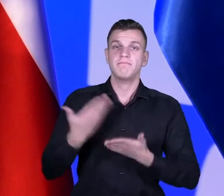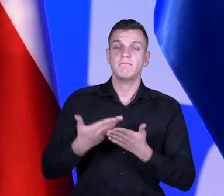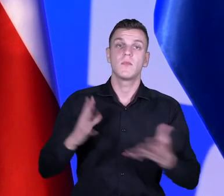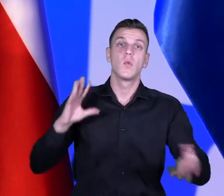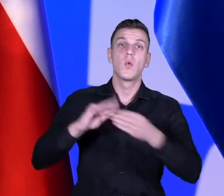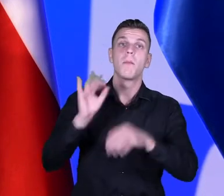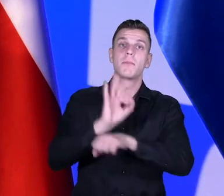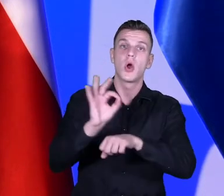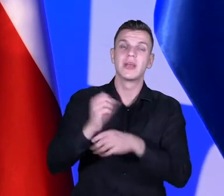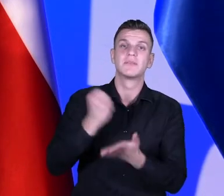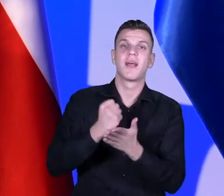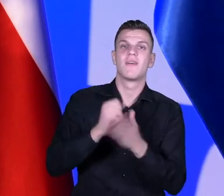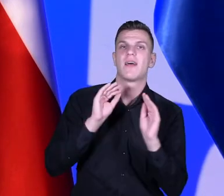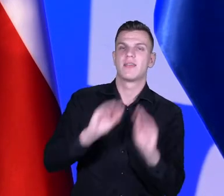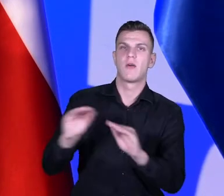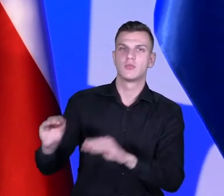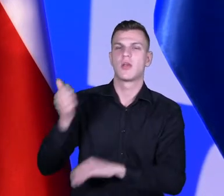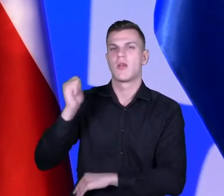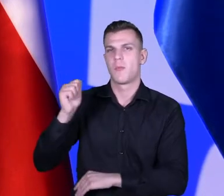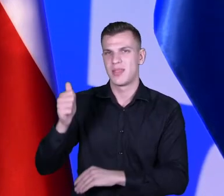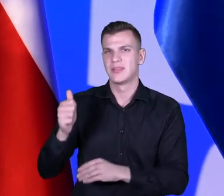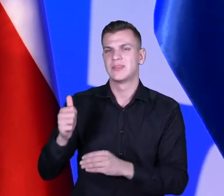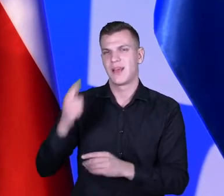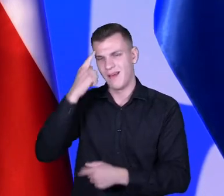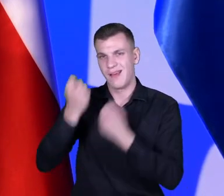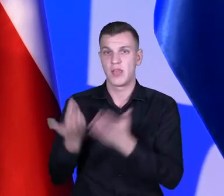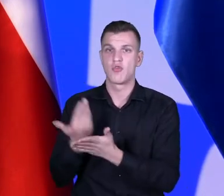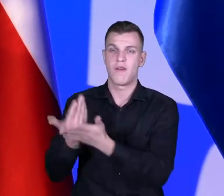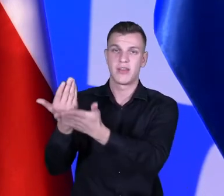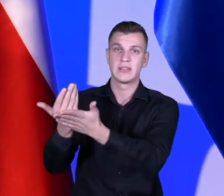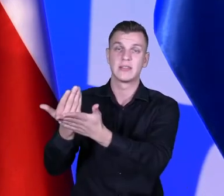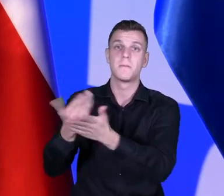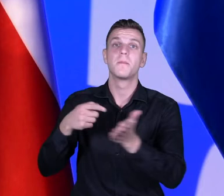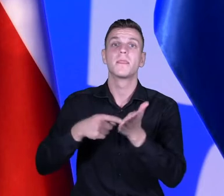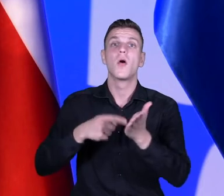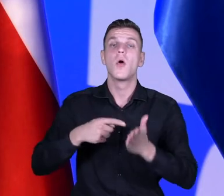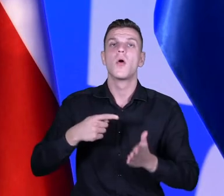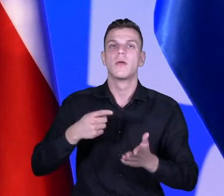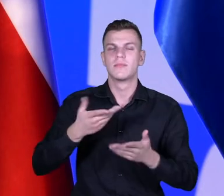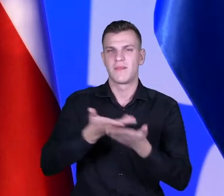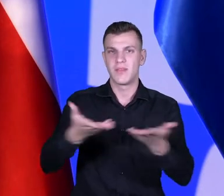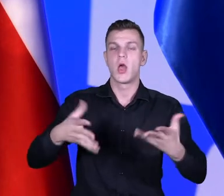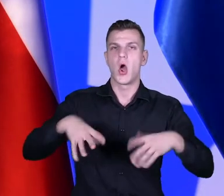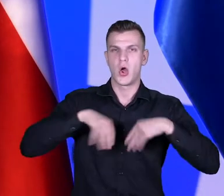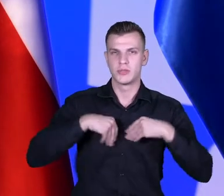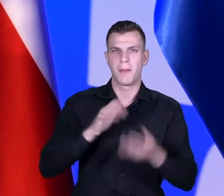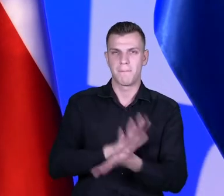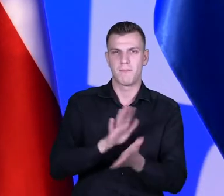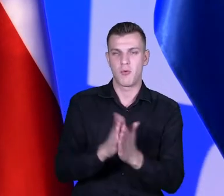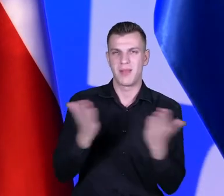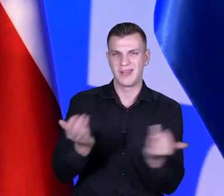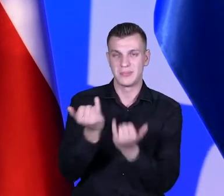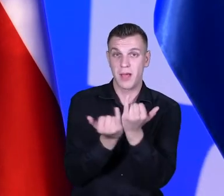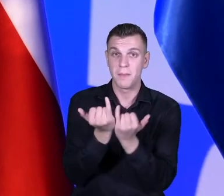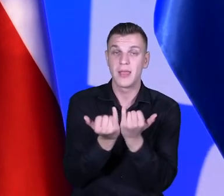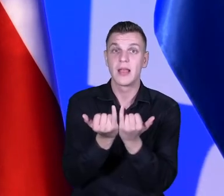zakresie dydaktyki kompetencji proinnowacyjnych. Będę mówił m.in. o tej publikacji, którą Państwo w realu otrzymaliście tutaj w papierze,